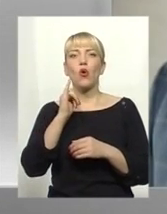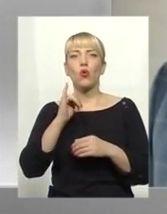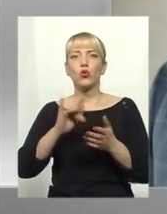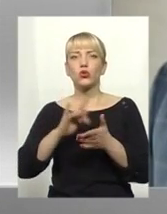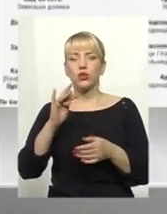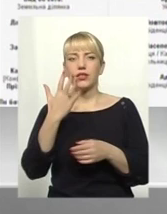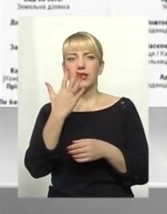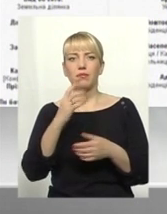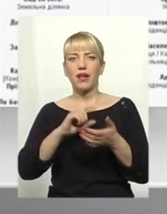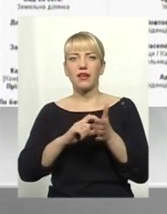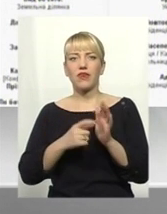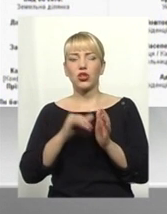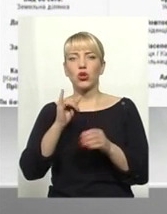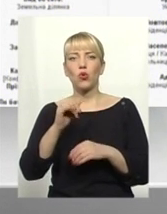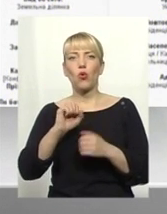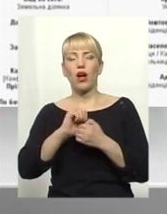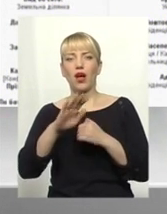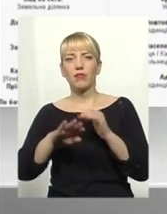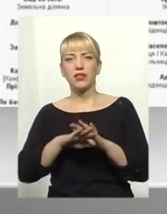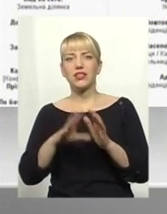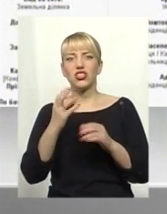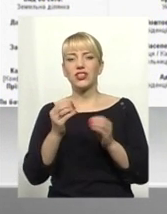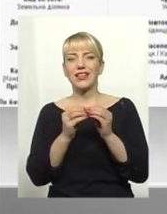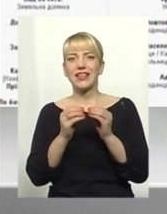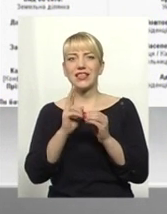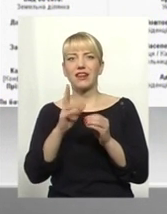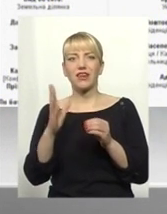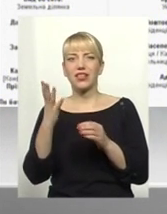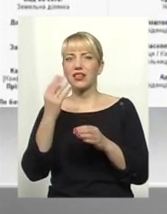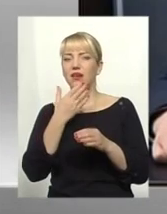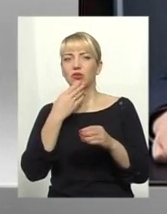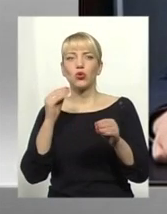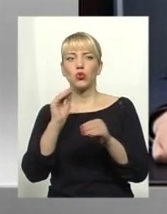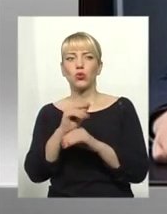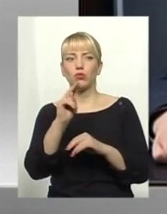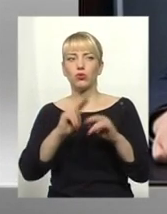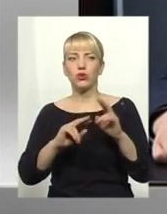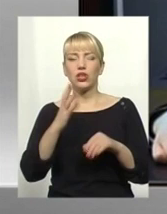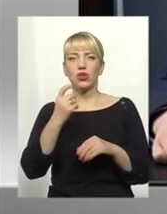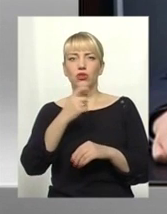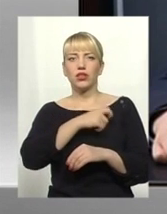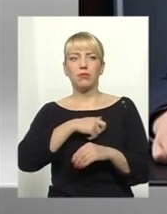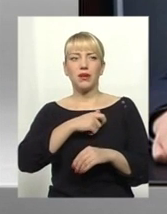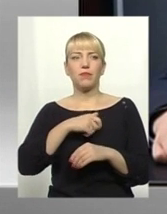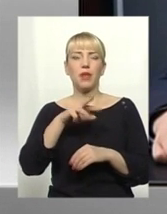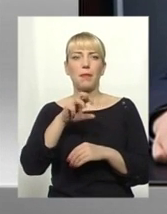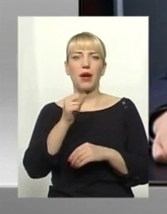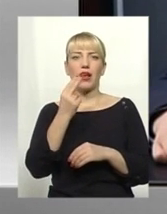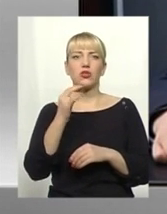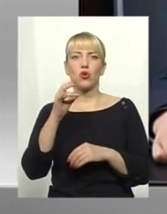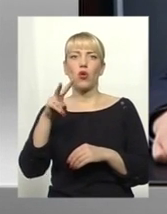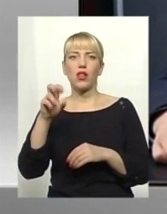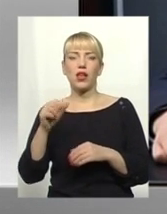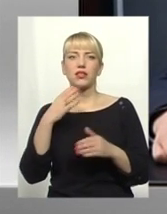'ятьма у Кам'янці. І ще 10 квартир пана Мельниченка недобудовані. Ще один депутат Роман Мацола із сім'єю